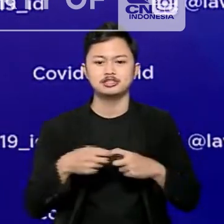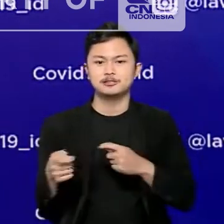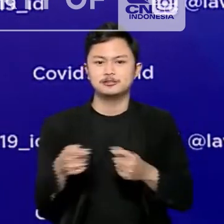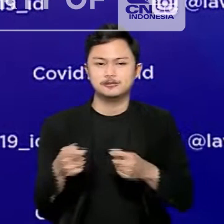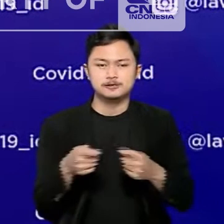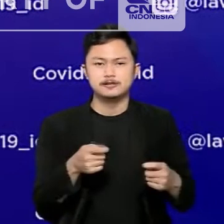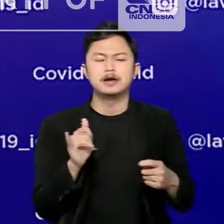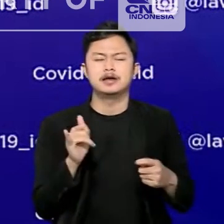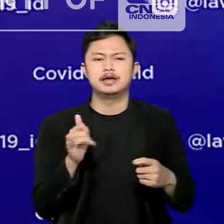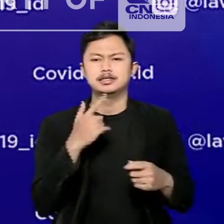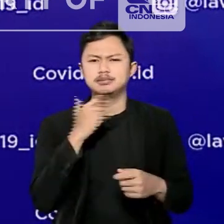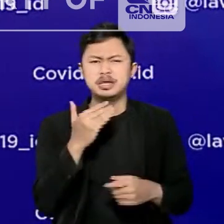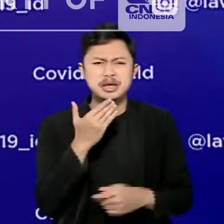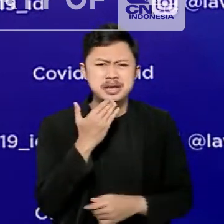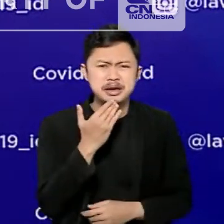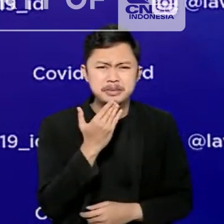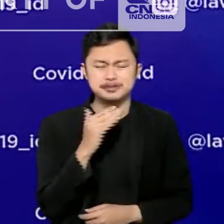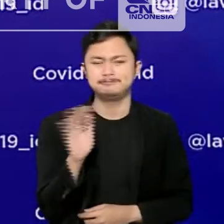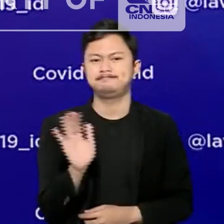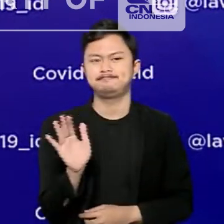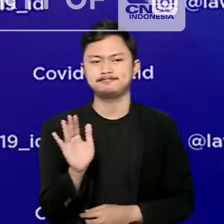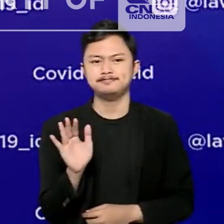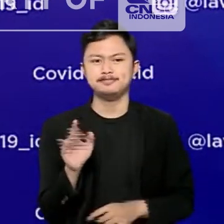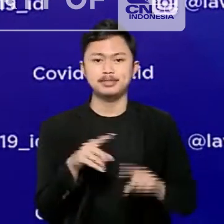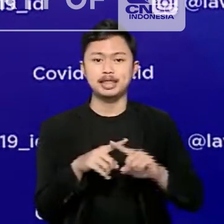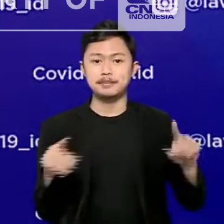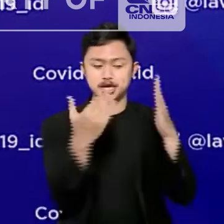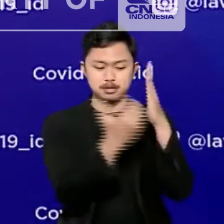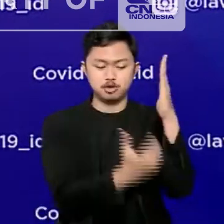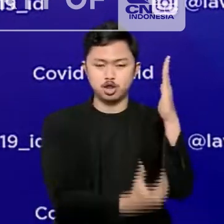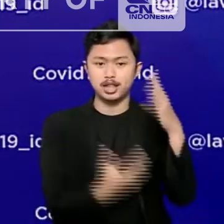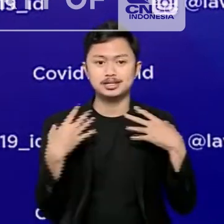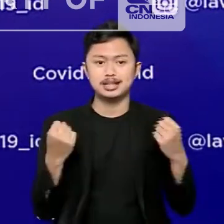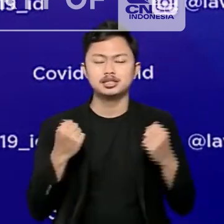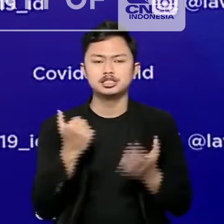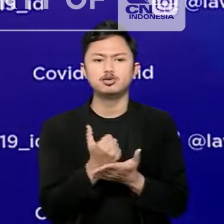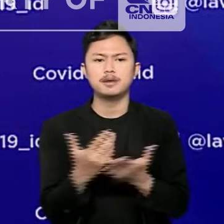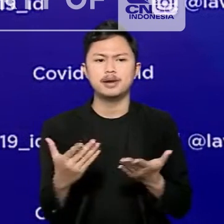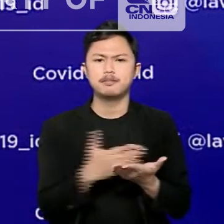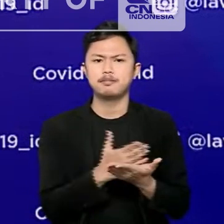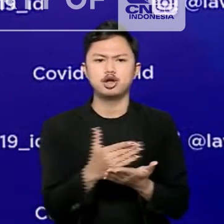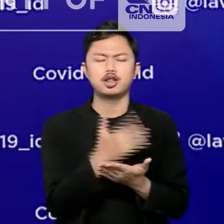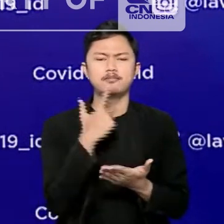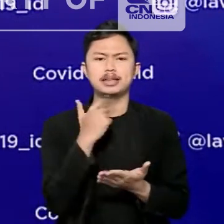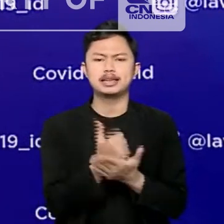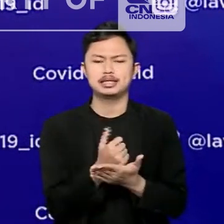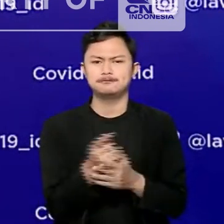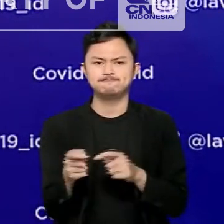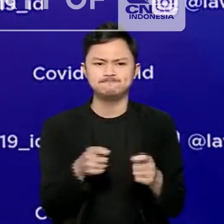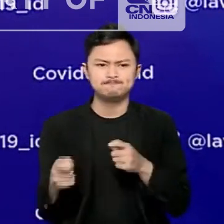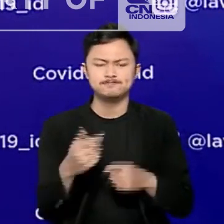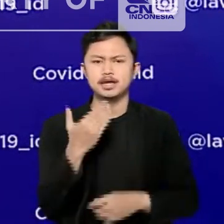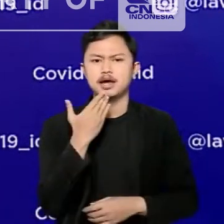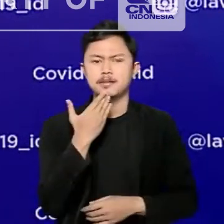terkendali memang bukan hal yang mudah. Namun, protokol kesehatan merupakan strategi pengendalian pandemi yang mudah,